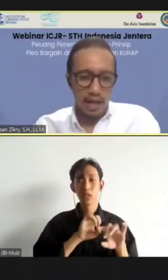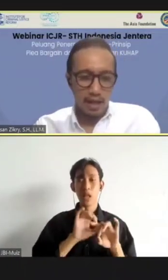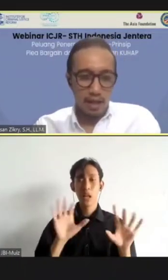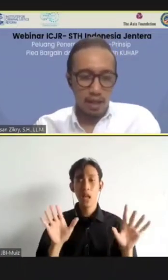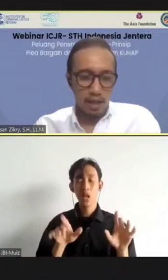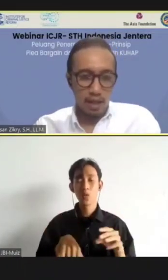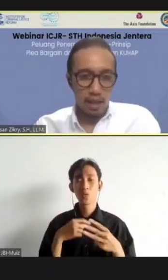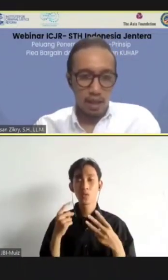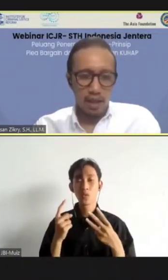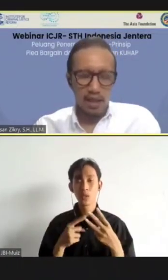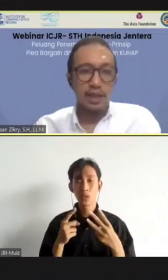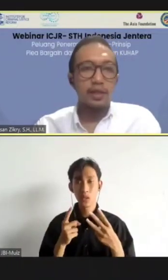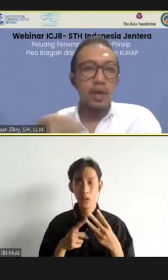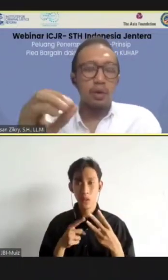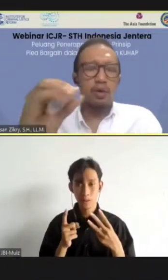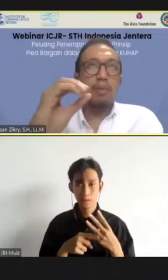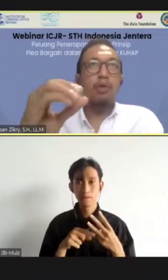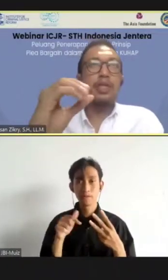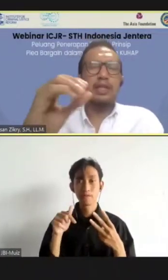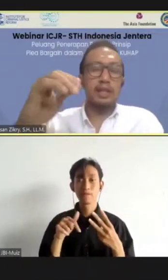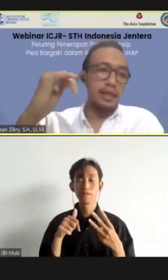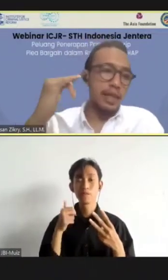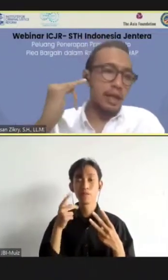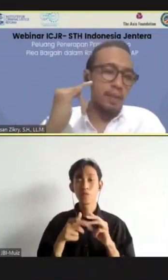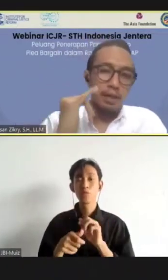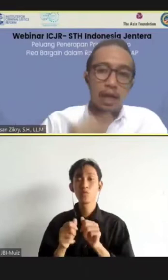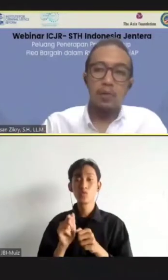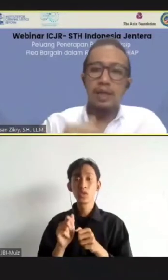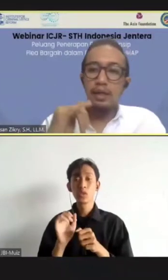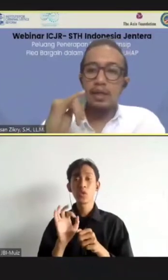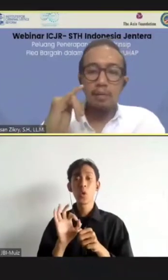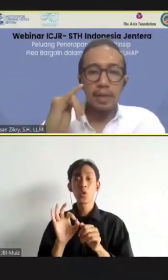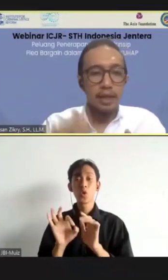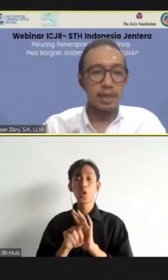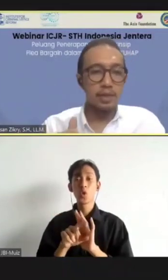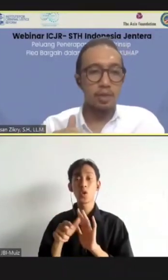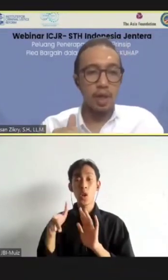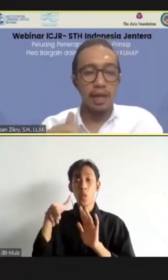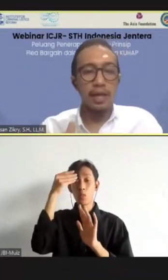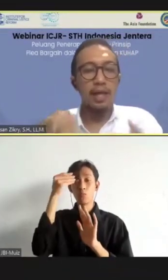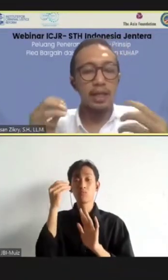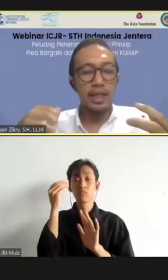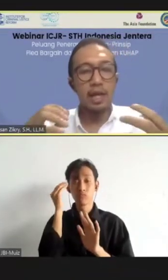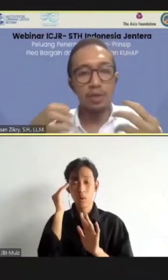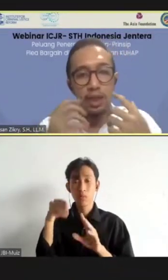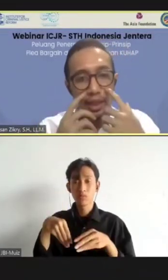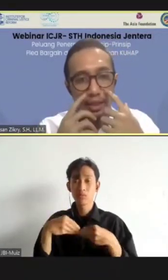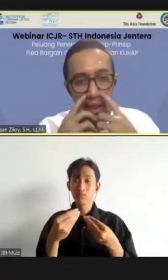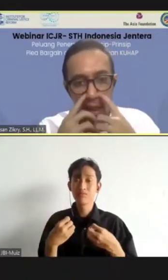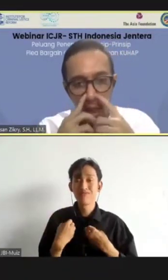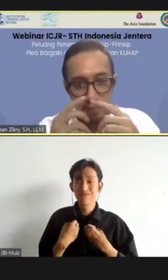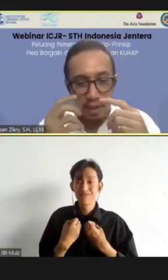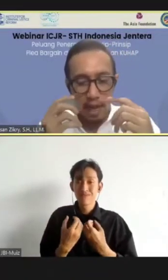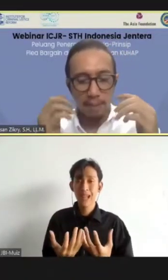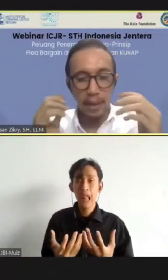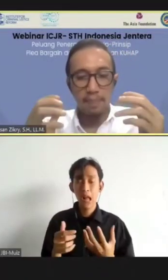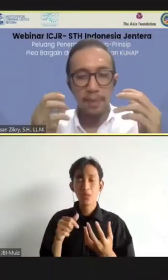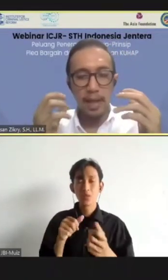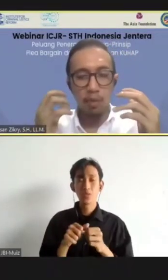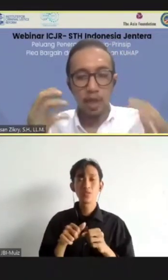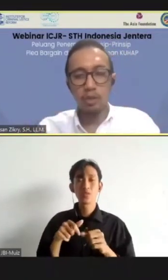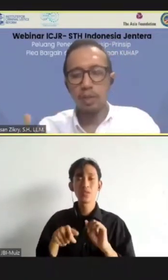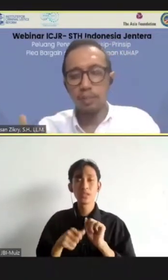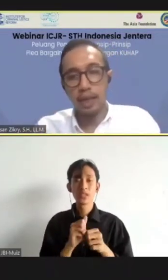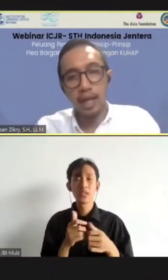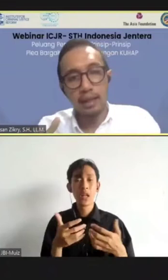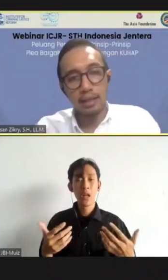ketiga, ini juga untuk menguji. Setelah dia mengetahui, dan dia memberikan secara sukarela, yang ketiga harus dites adalah, apakah